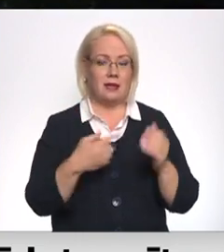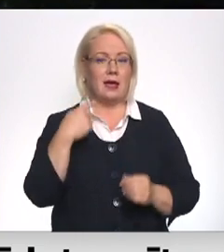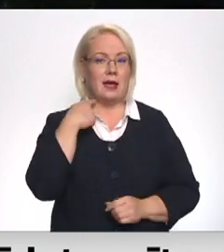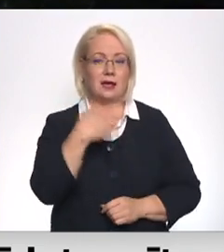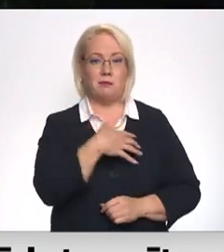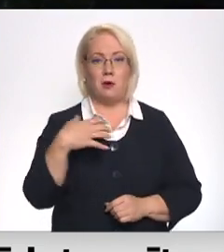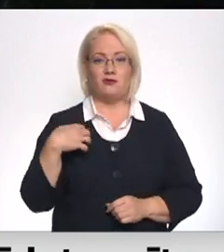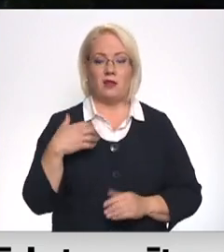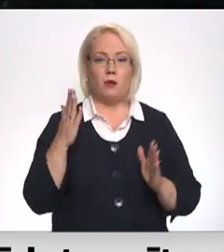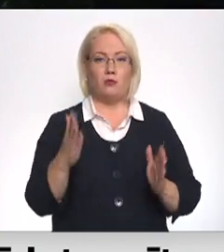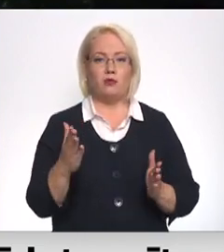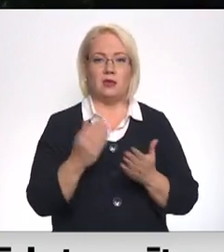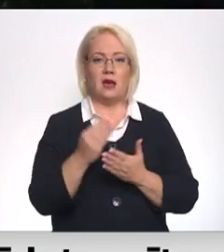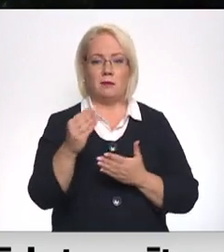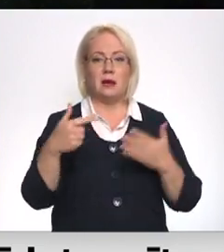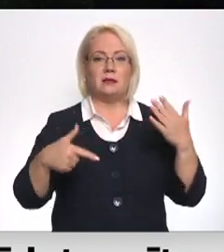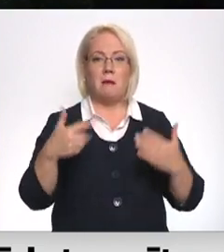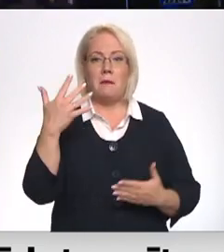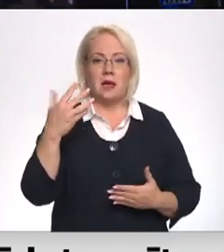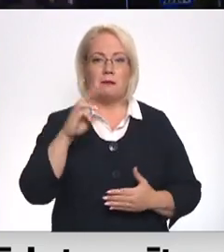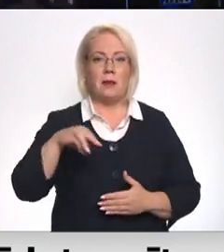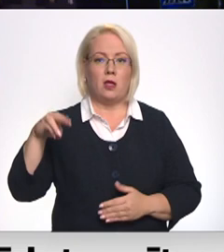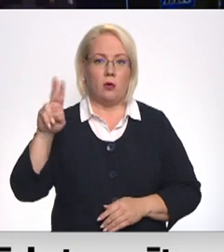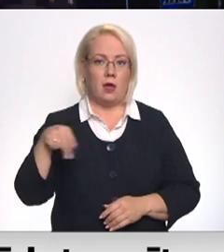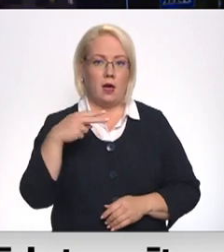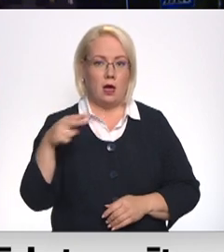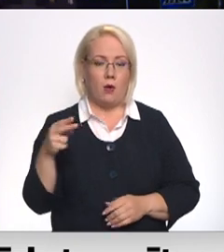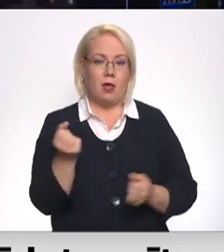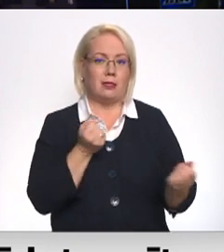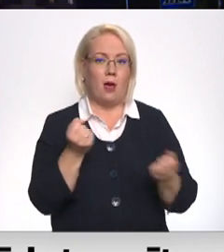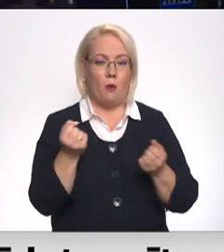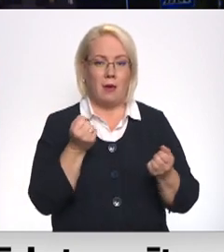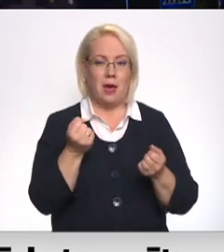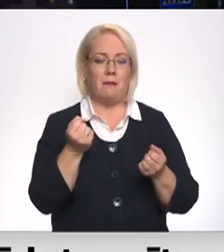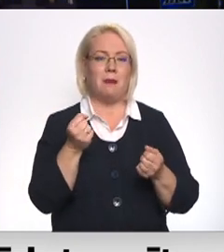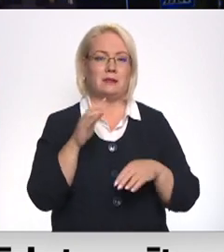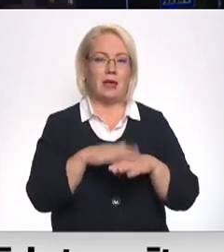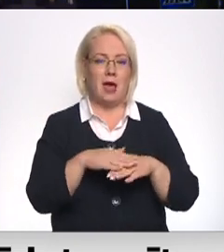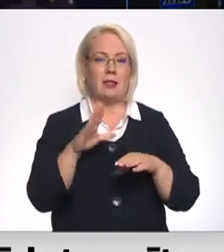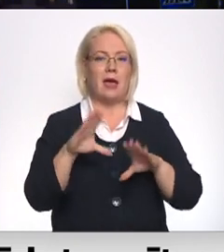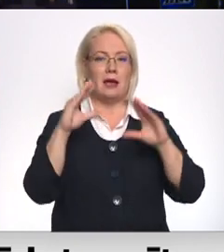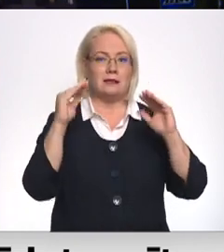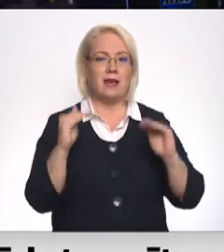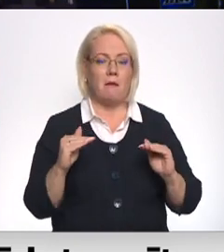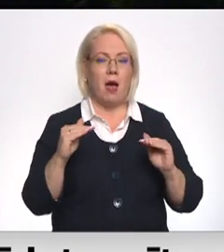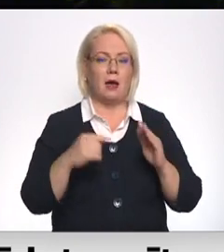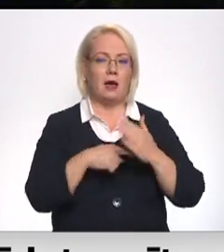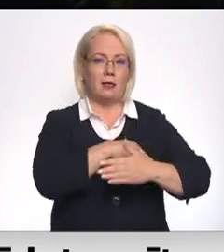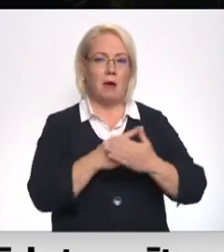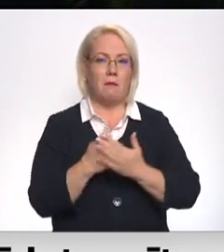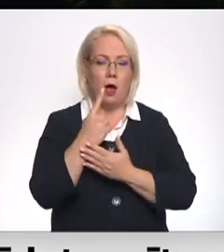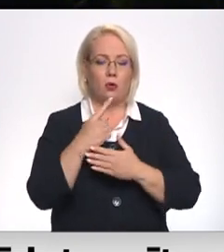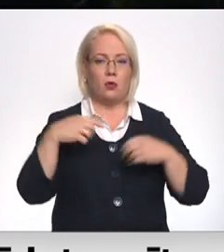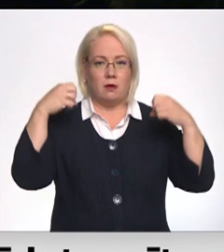pašvaldībai būs jāšķirs no 75 miljoniem eiro. Taupības pasākumi kā zemāka temperatūra pašvaldība sākās un izslēgts